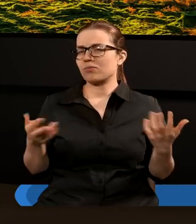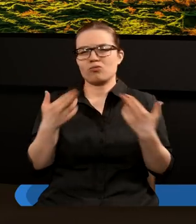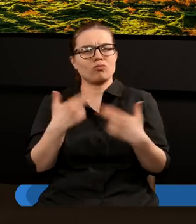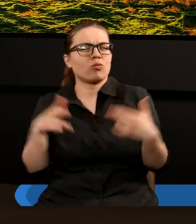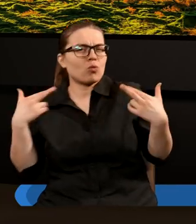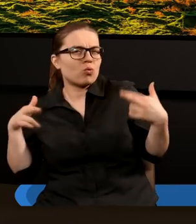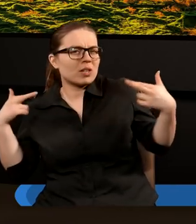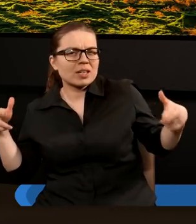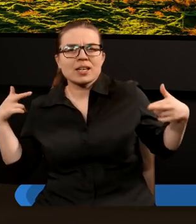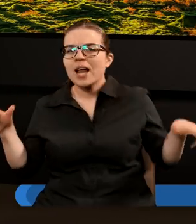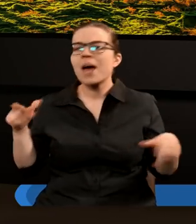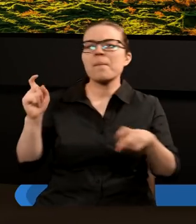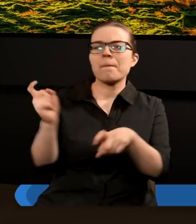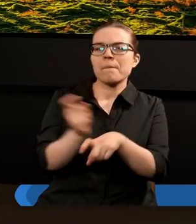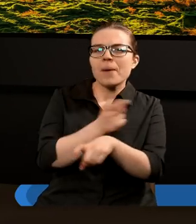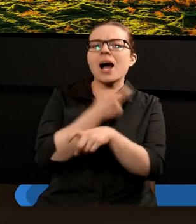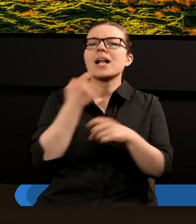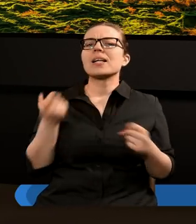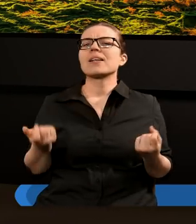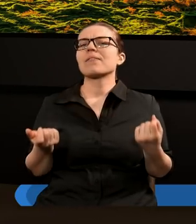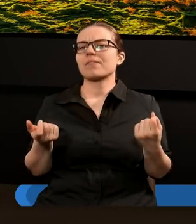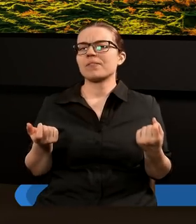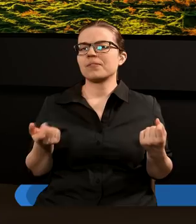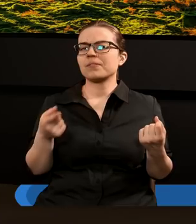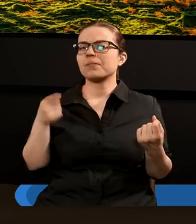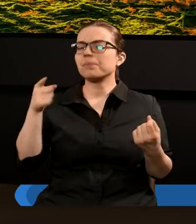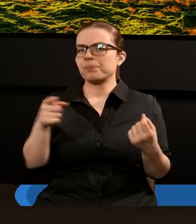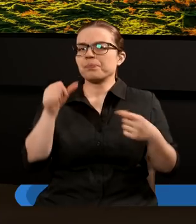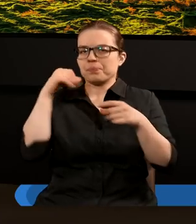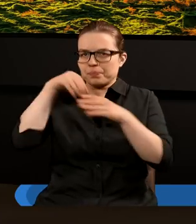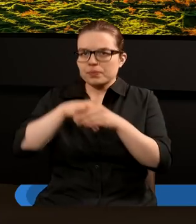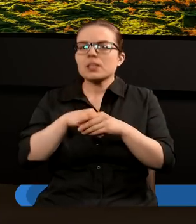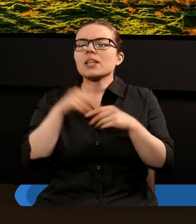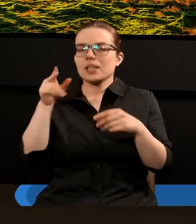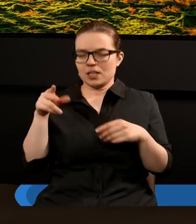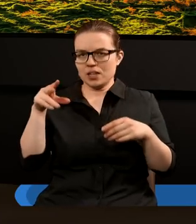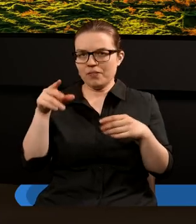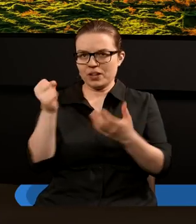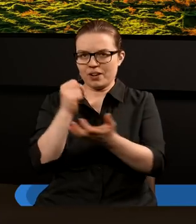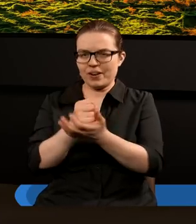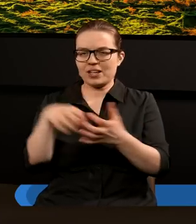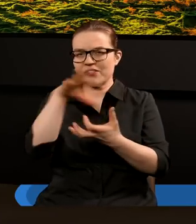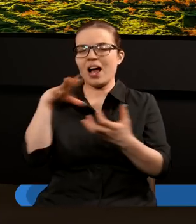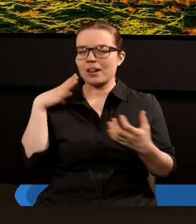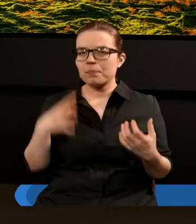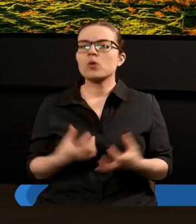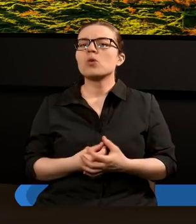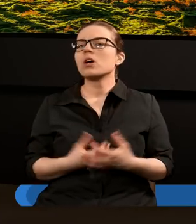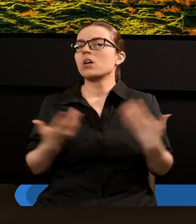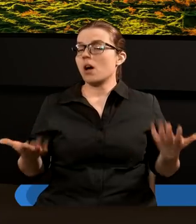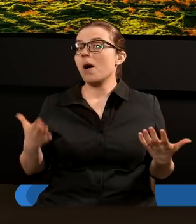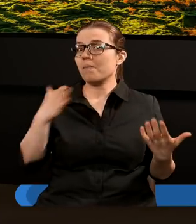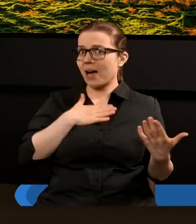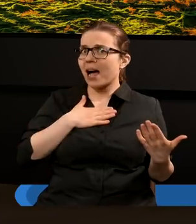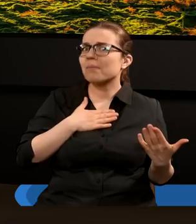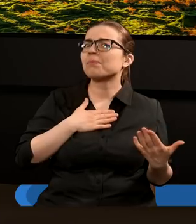państw, które po czasach Jana zaistniały na arenie świata. Czy mamy jakieś wskazówki, które